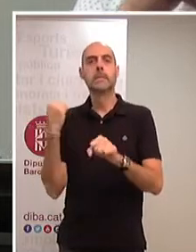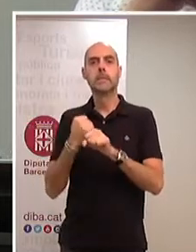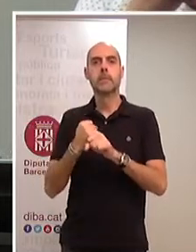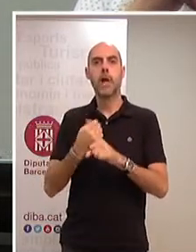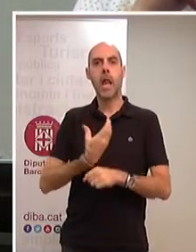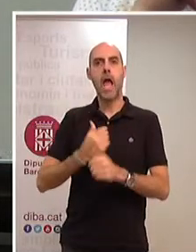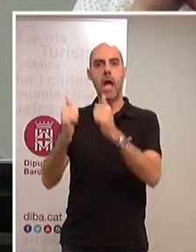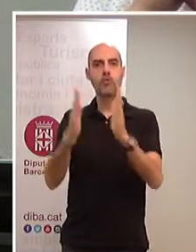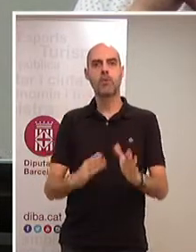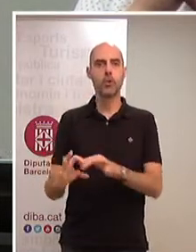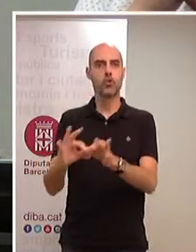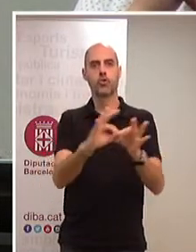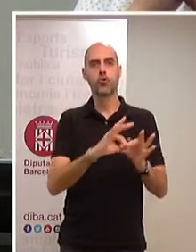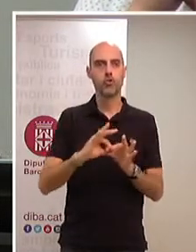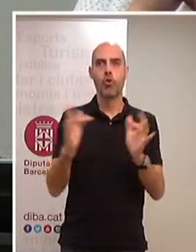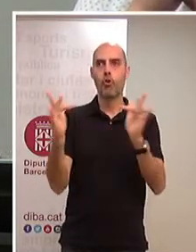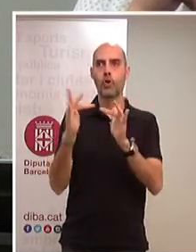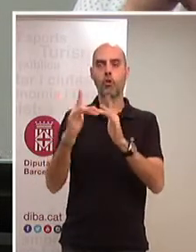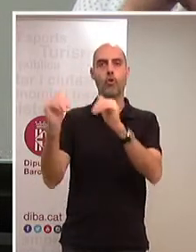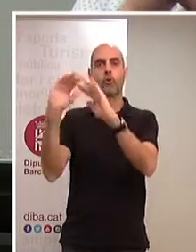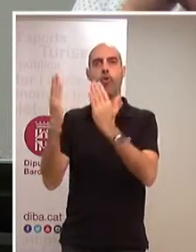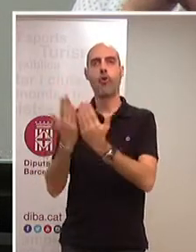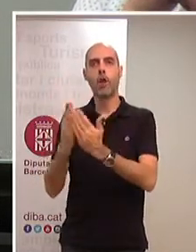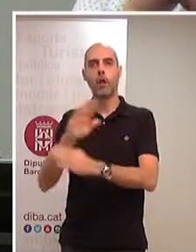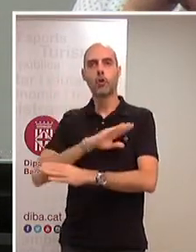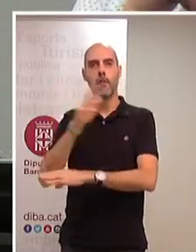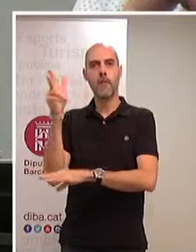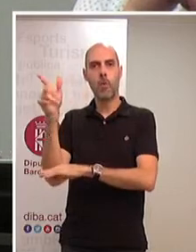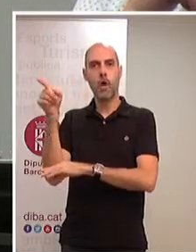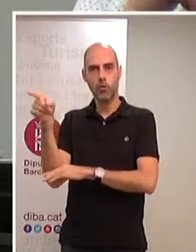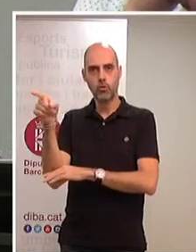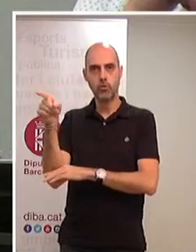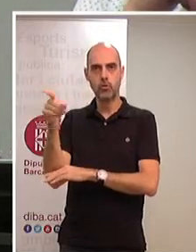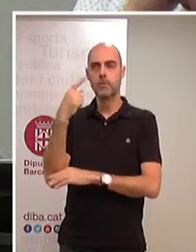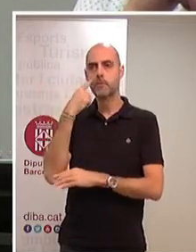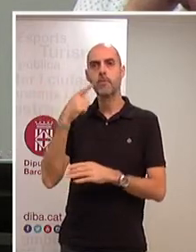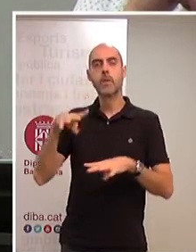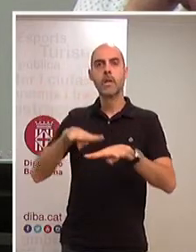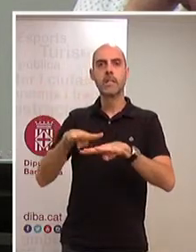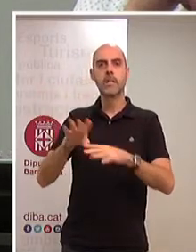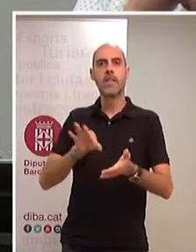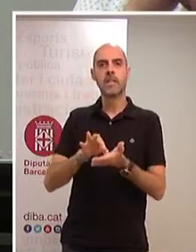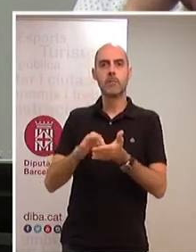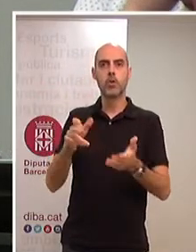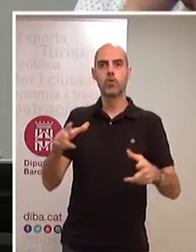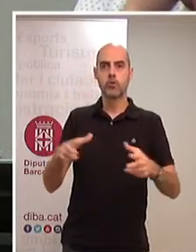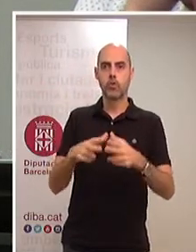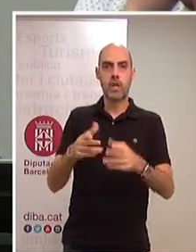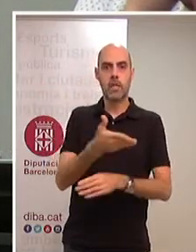col·legis d'advocats, posant una xarxa al servei de les persones per intentar